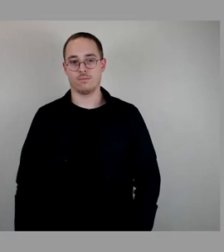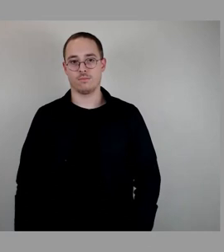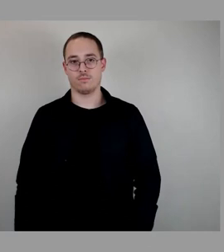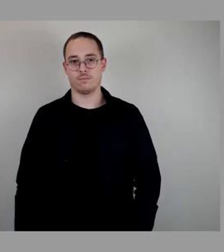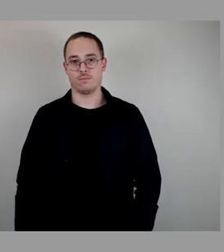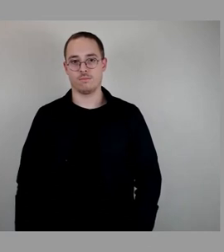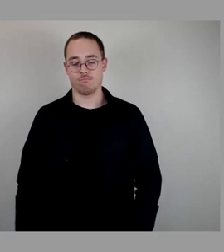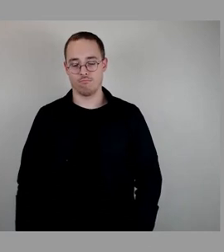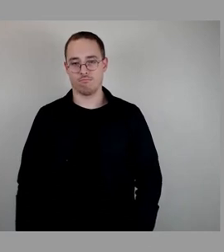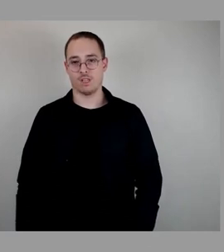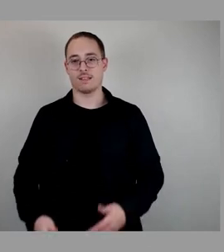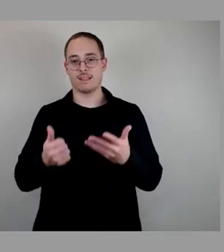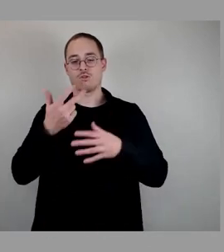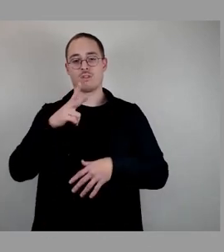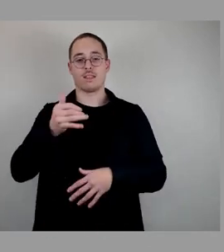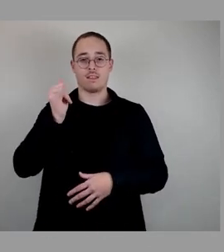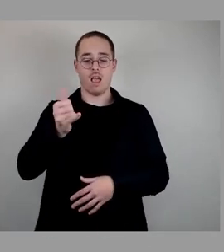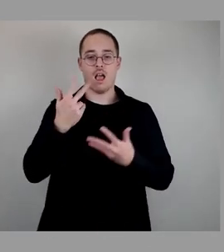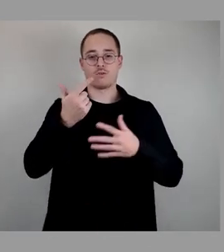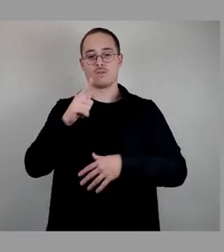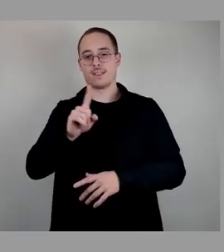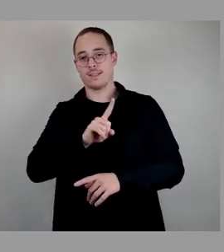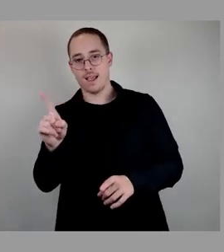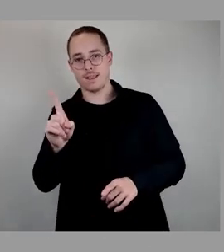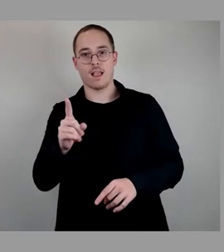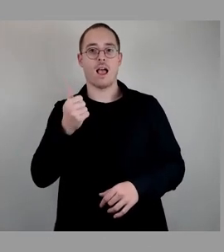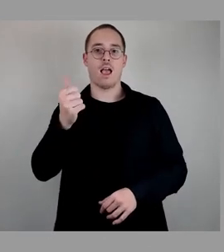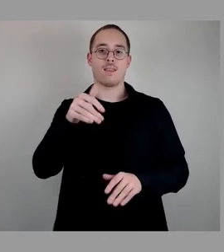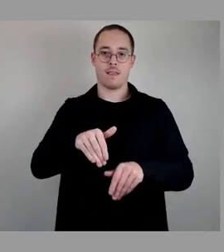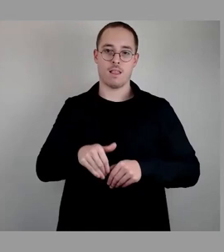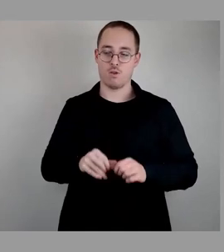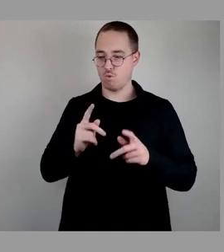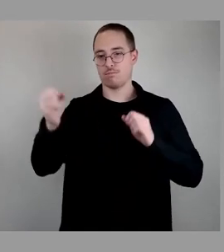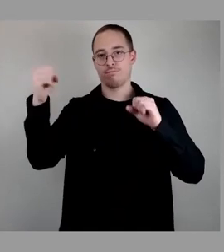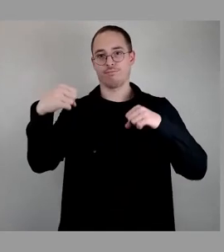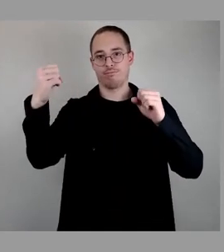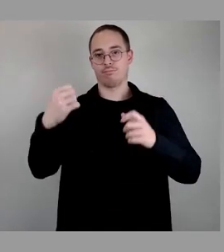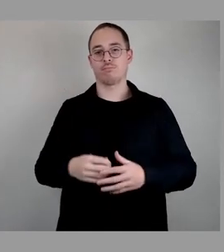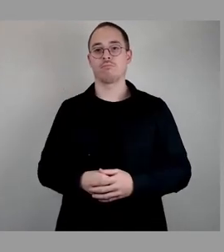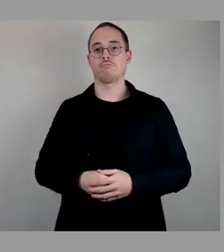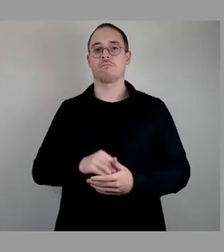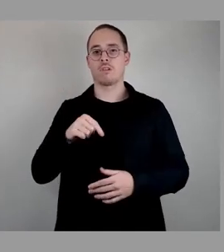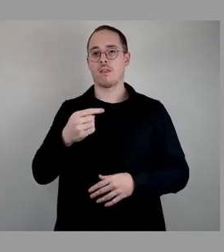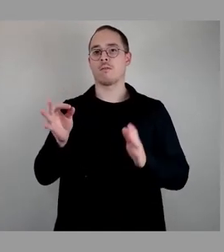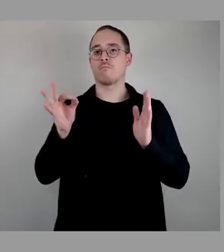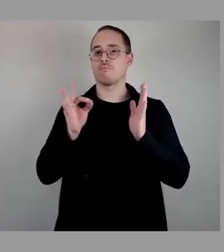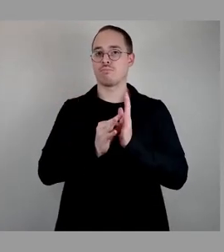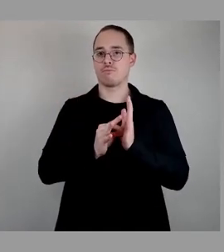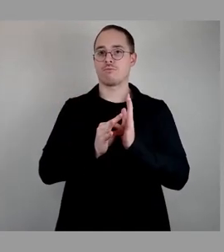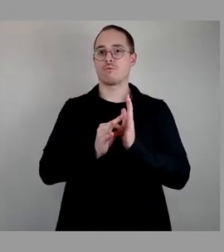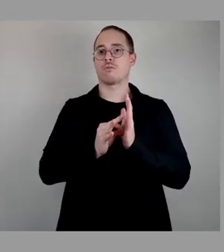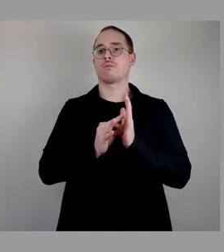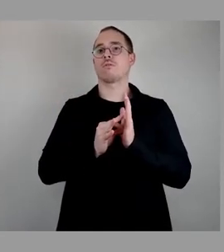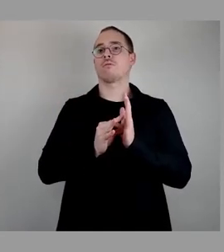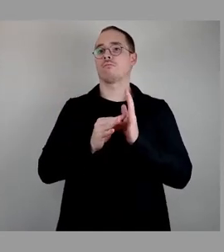36 ja, 28 nein, eine Enthaltungen, beschlossen. Dann haben wir zwei Punkte